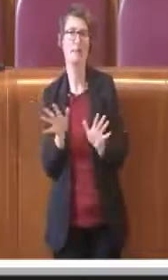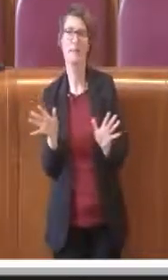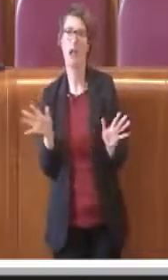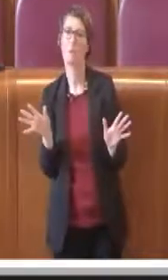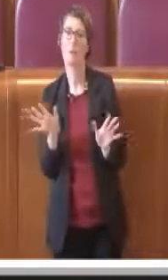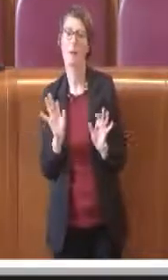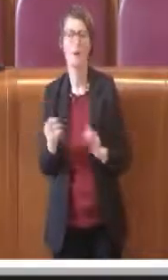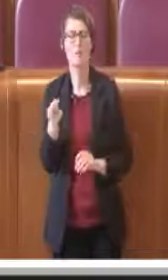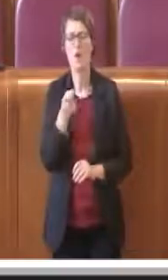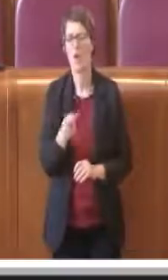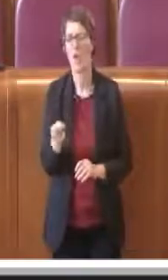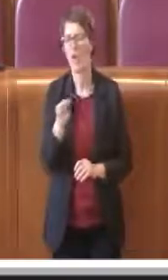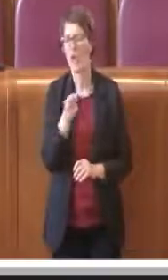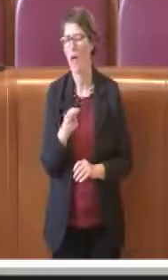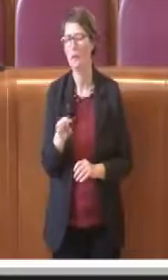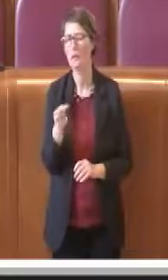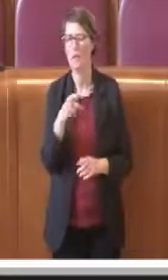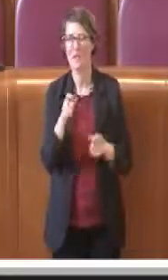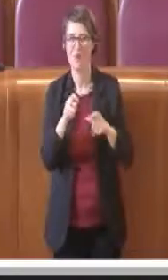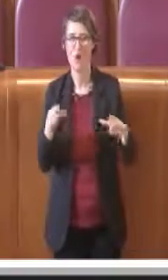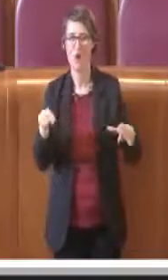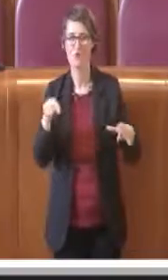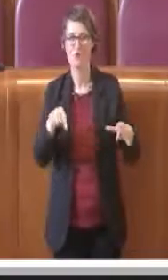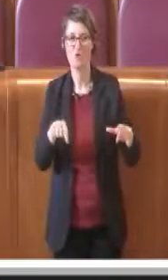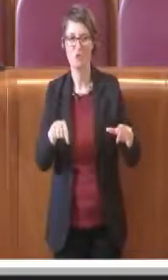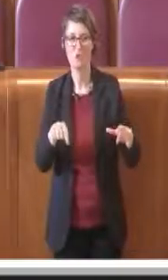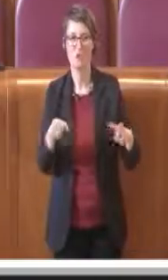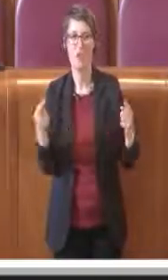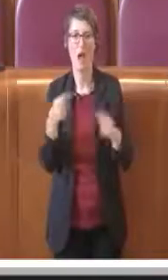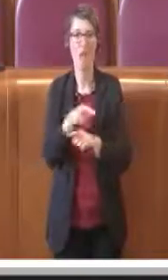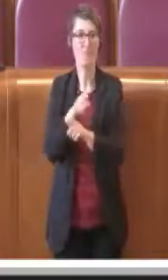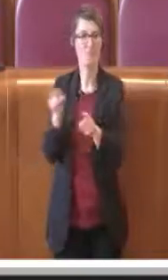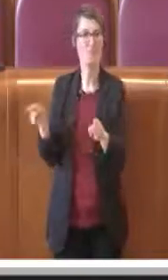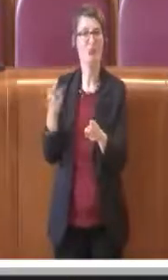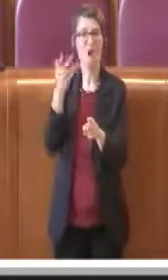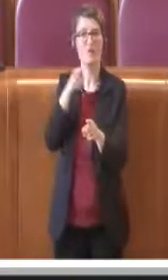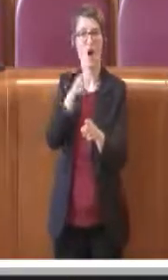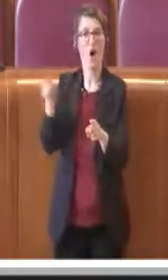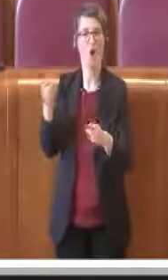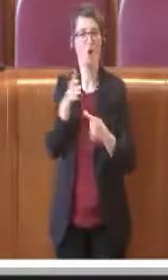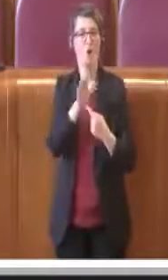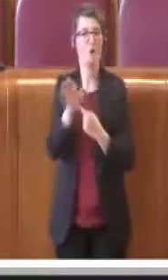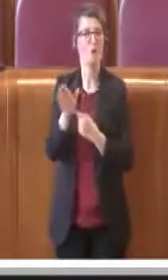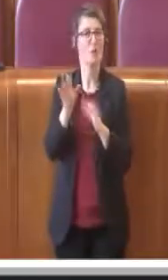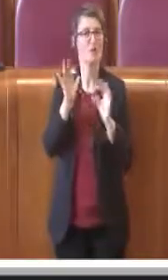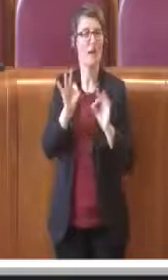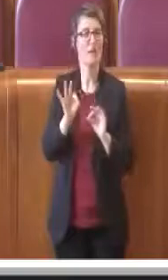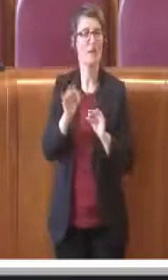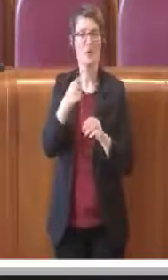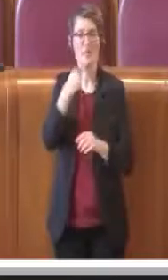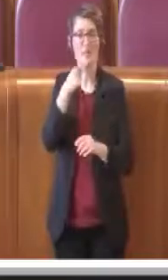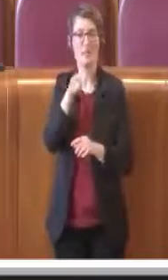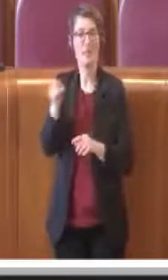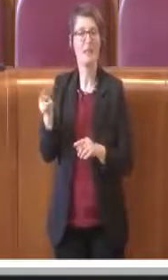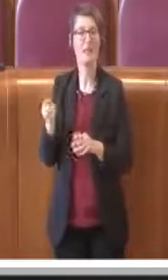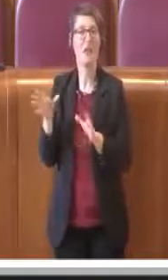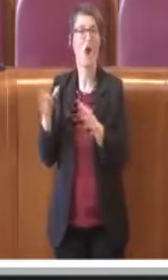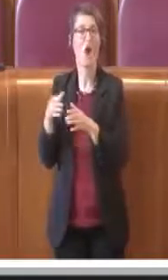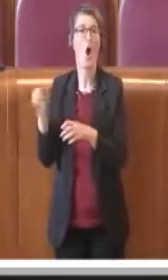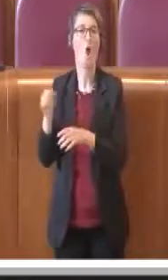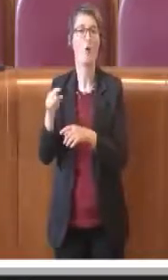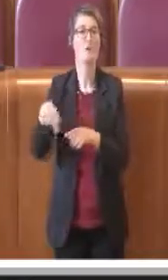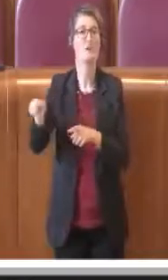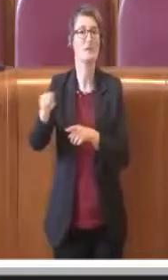negativa come vogliono necessariamente e forzatamente dimostrare alle opposizioni, semplicemente perché si stanno avvicinando